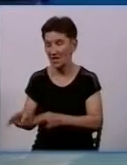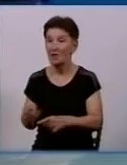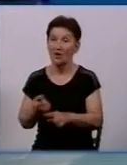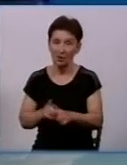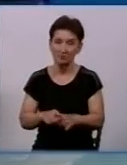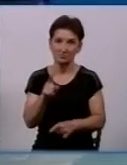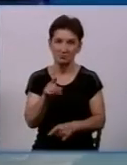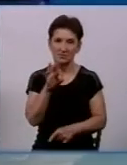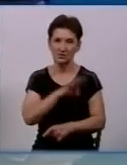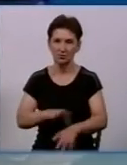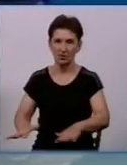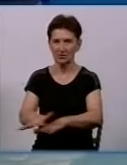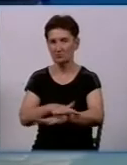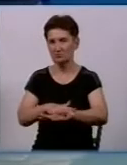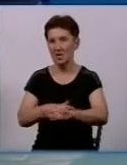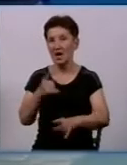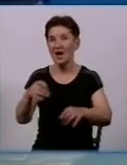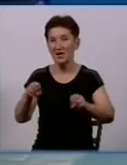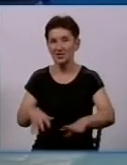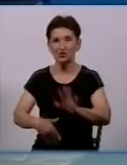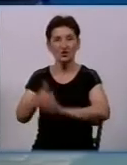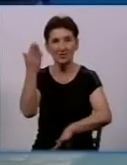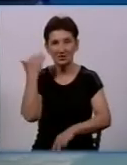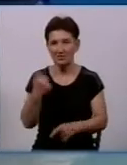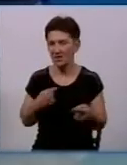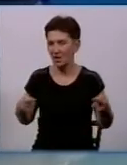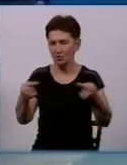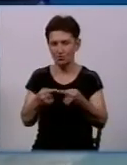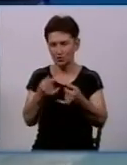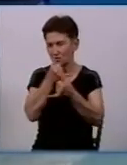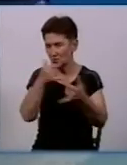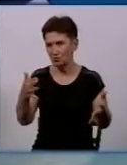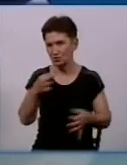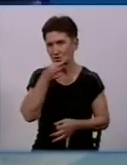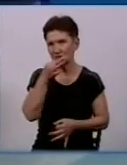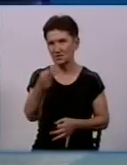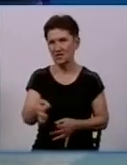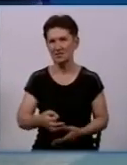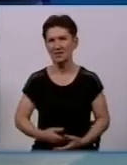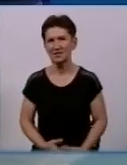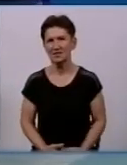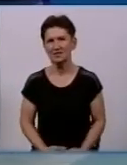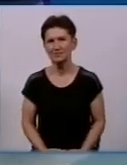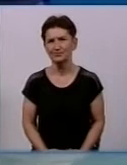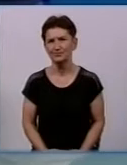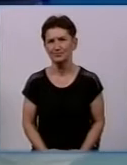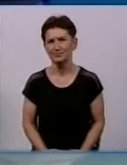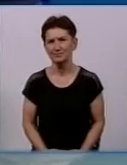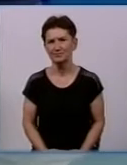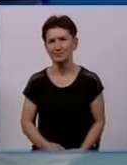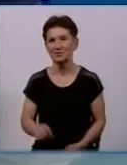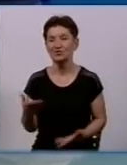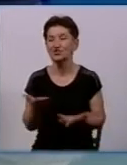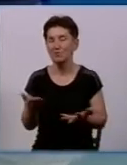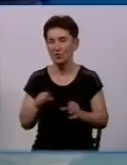саме такі. Але це рішення давно приймалось, я точно не можу сказати, чим керувалось керівництво тоді міста. Ну, що були...